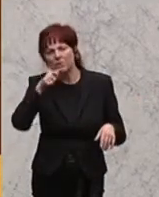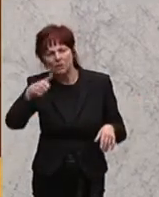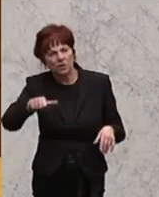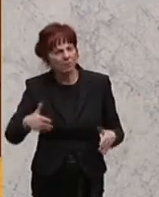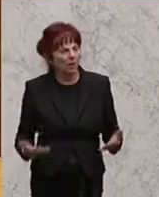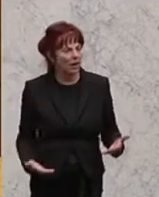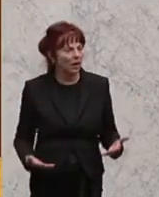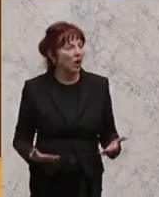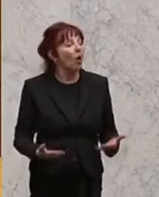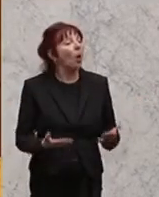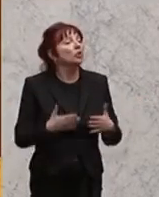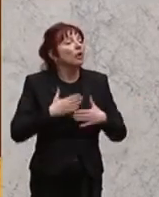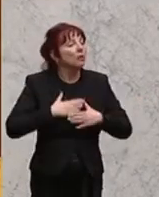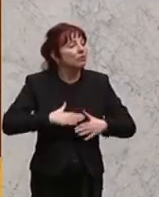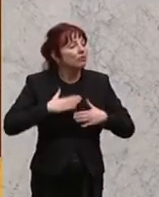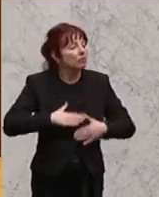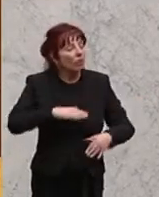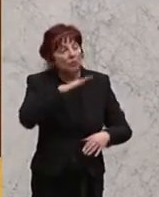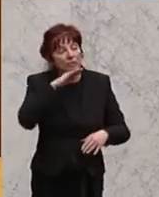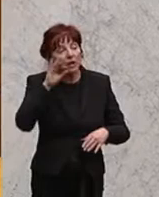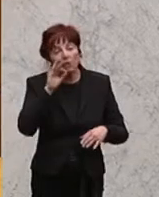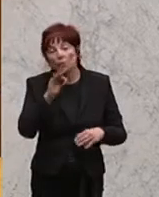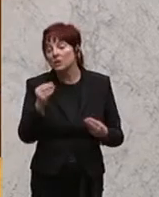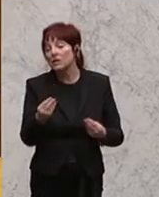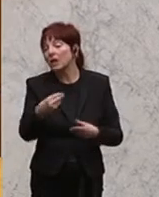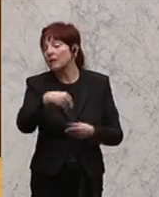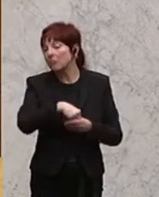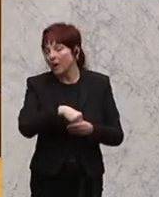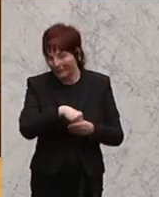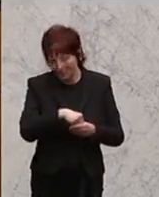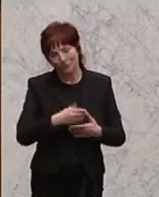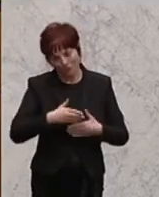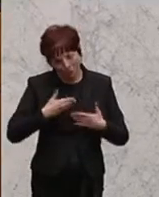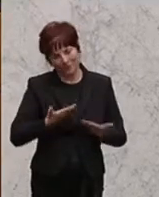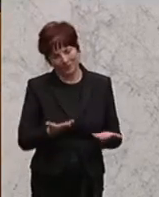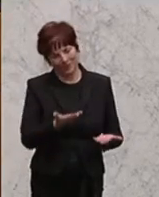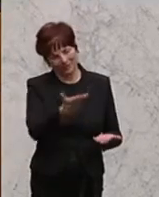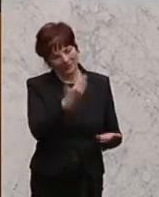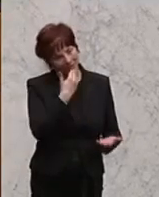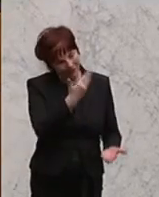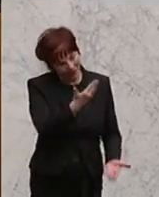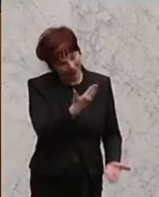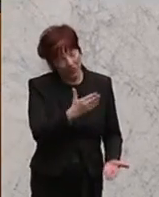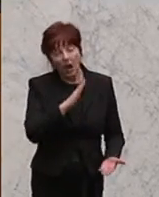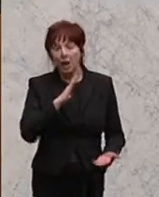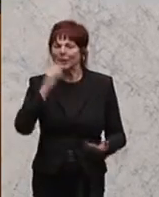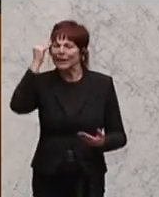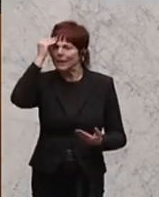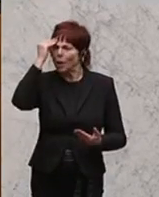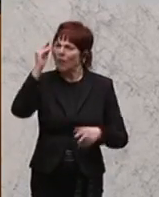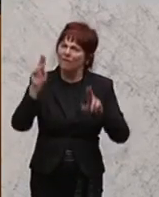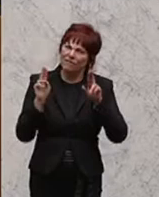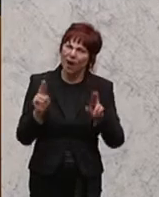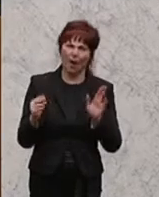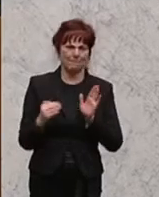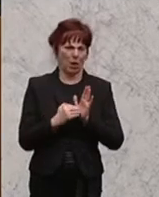haben, es sind viele gute Dinge, dass viele gute Dinge dabei sind, weil ich glaube, dass es notwendig ist, dass